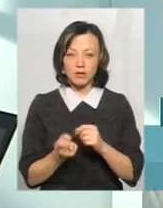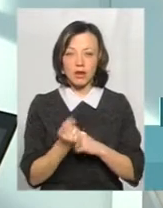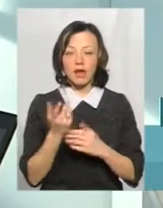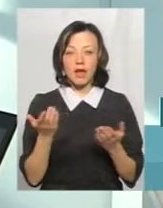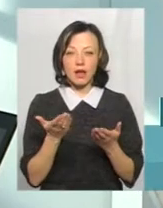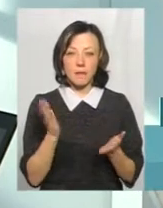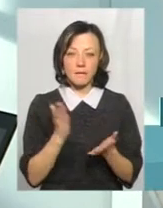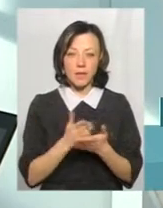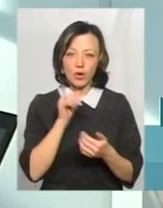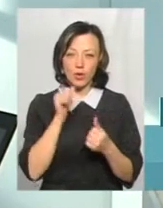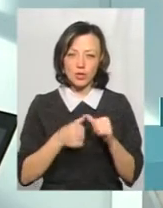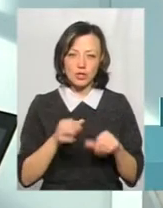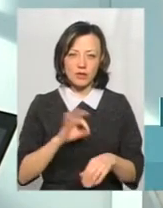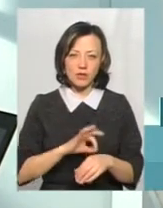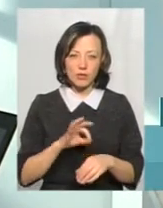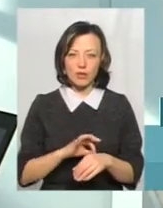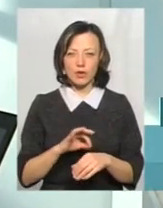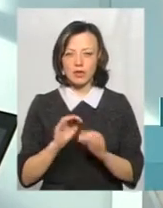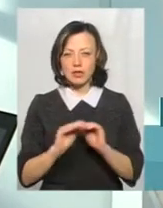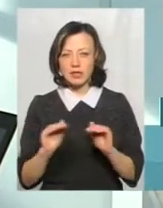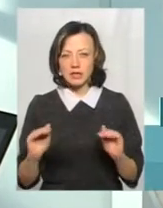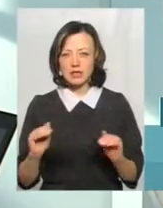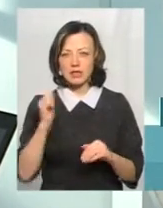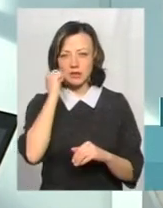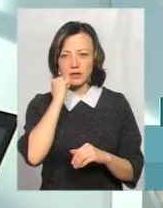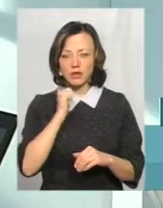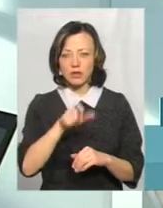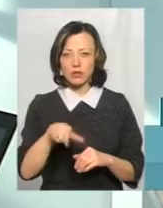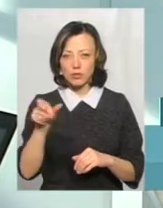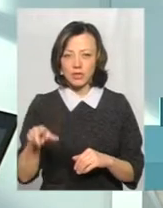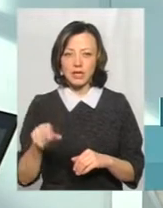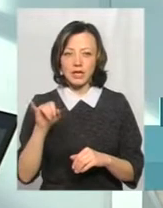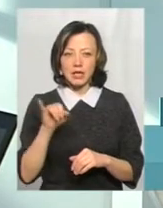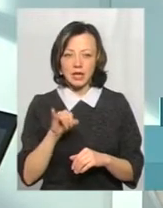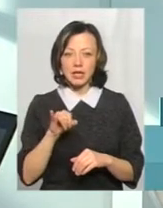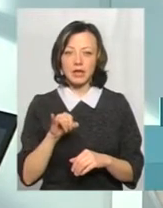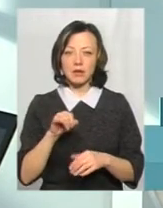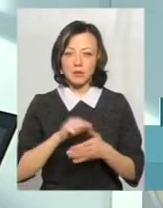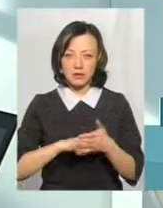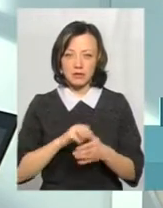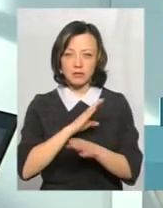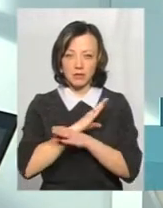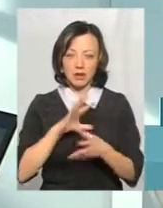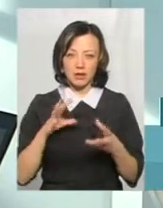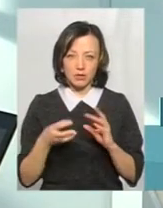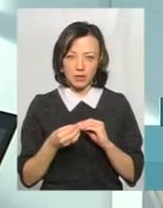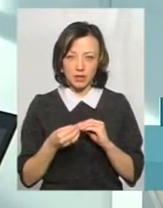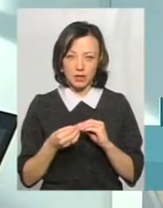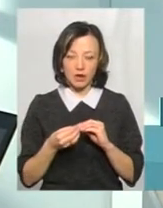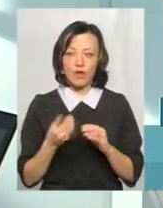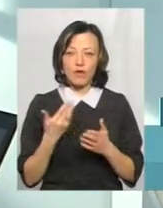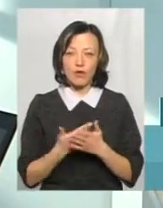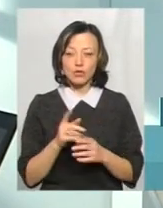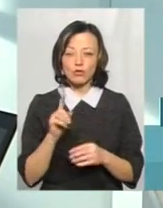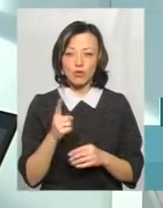хронічні захворювання, діти, престарілі люди, і приводить до смертельних наслідків. Ось